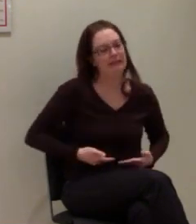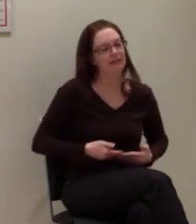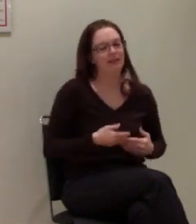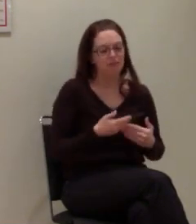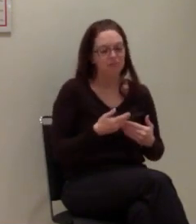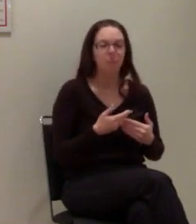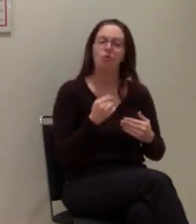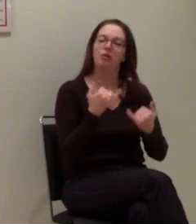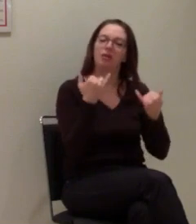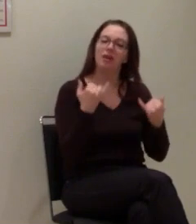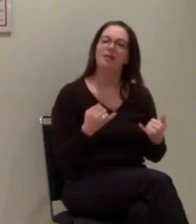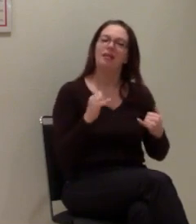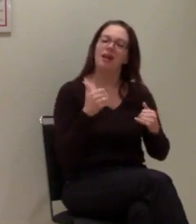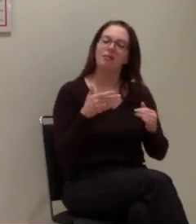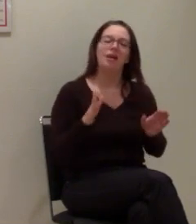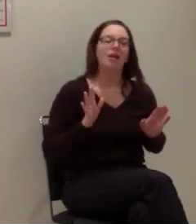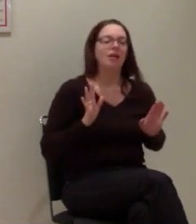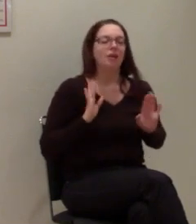zurückzulehnen.